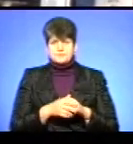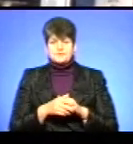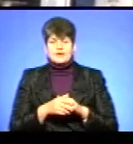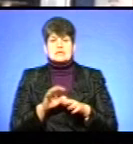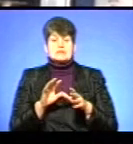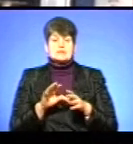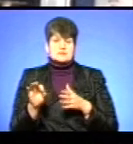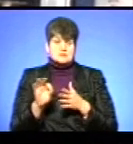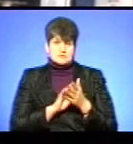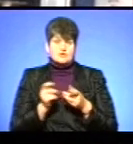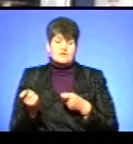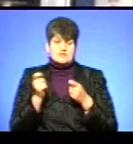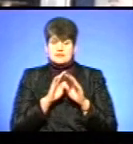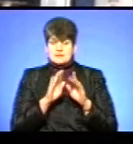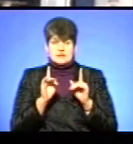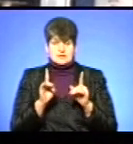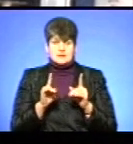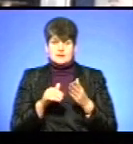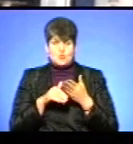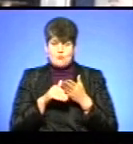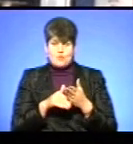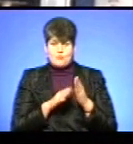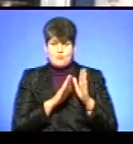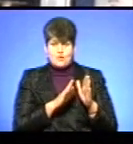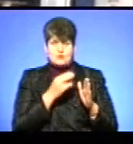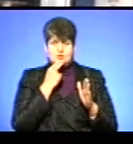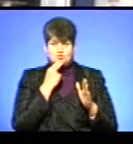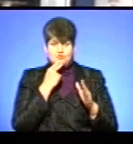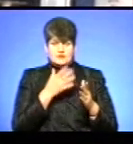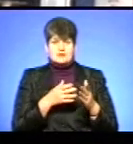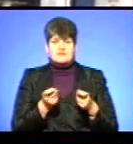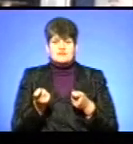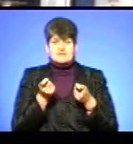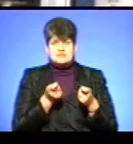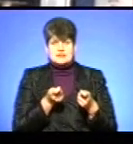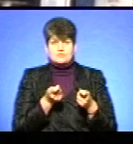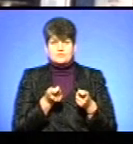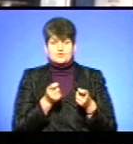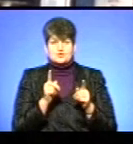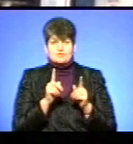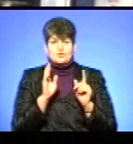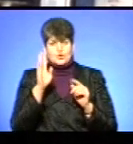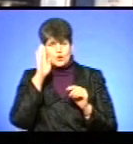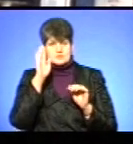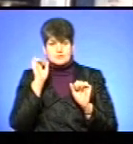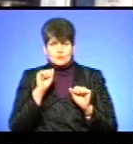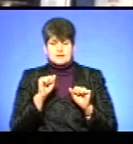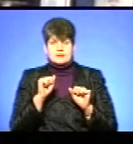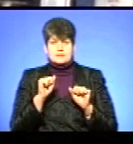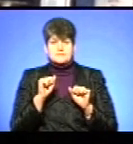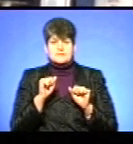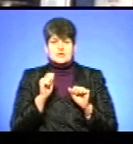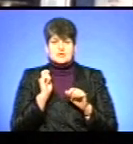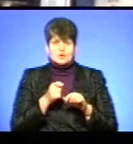заодно веземо не тільки волонтерську допомогу, продукти харчування, веземо там, щоб хлопці могли і пилки, і